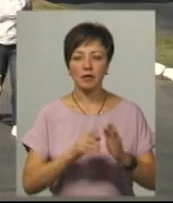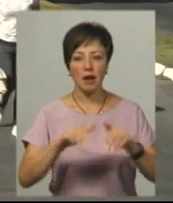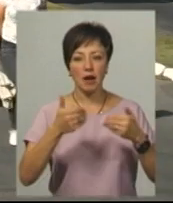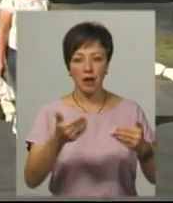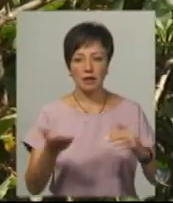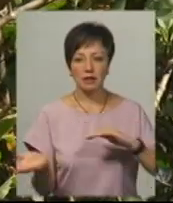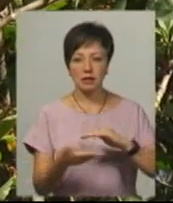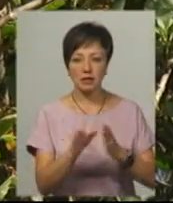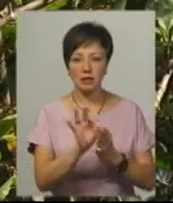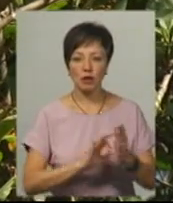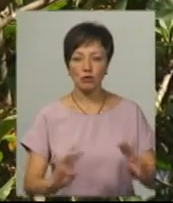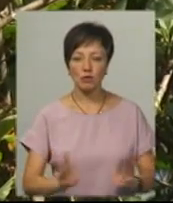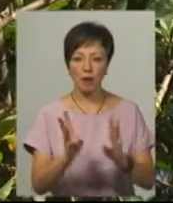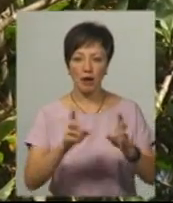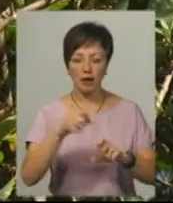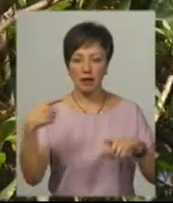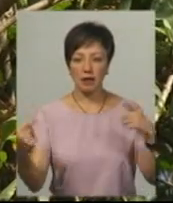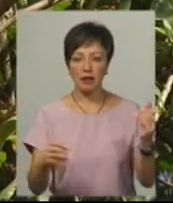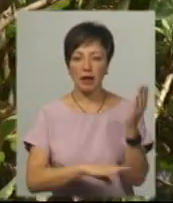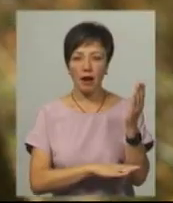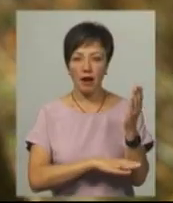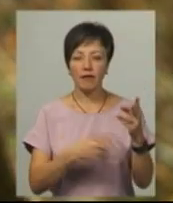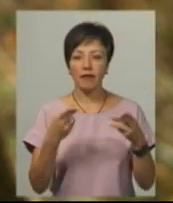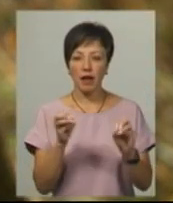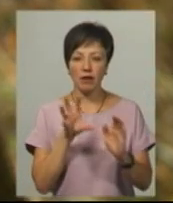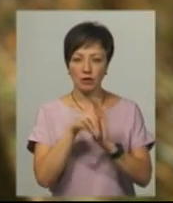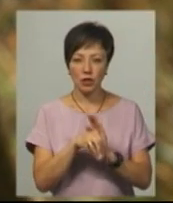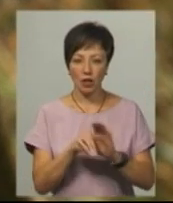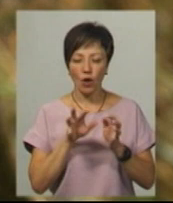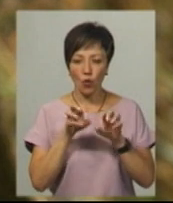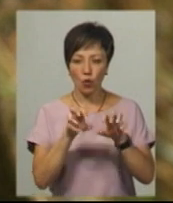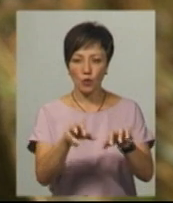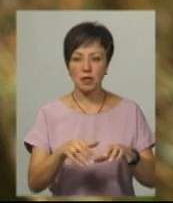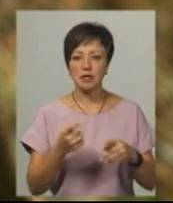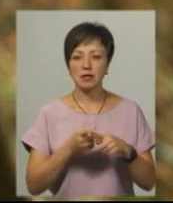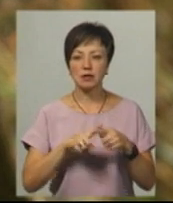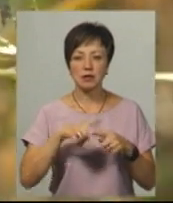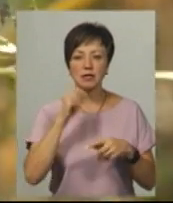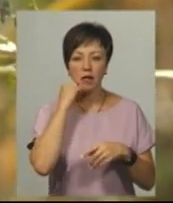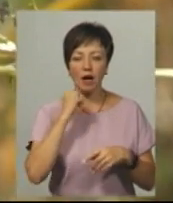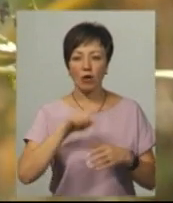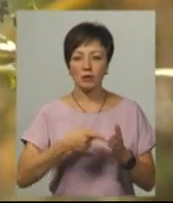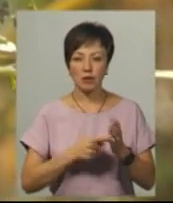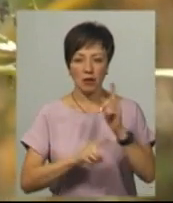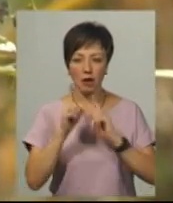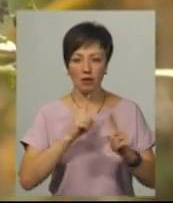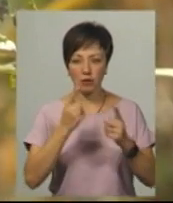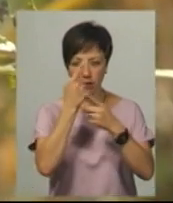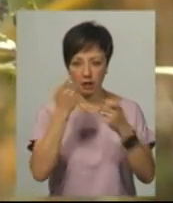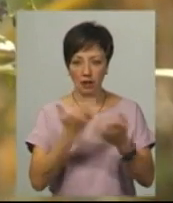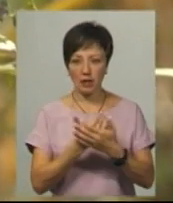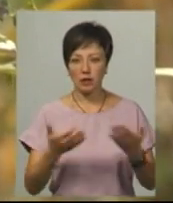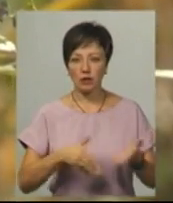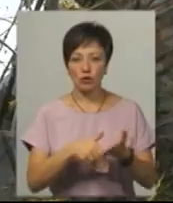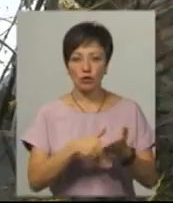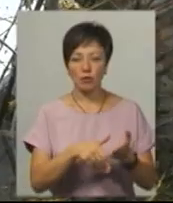зрізати та одразу спалювати гілки дерев, де обжилась гусінь. Таку інформацію Старокостянтинівська міська рада доносить у різні способи